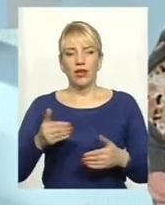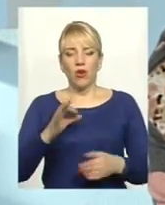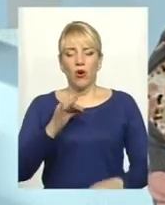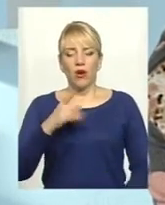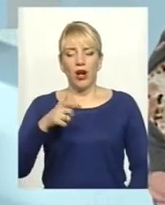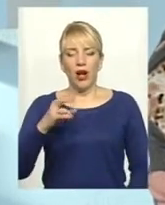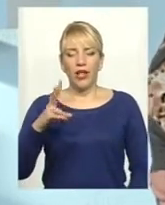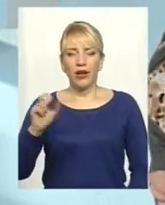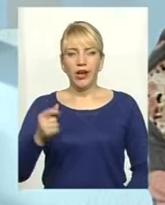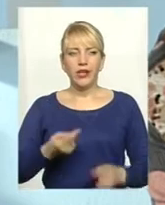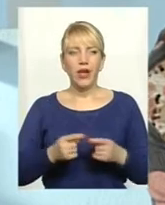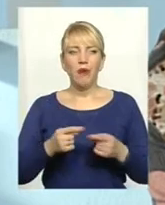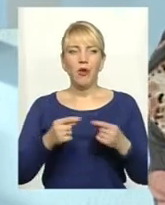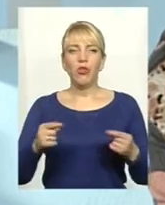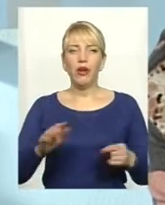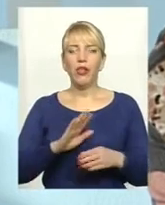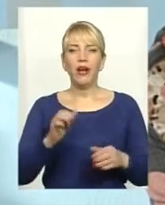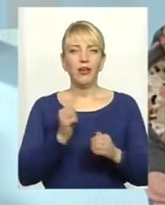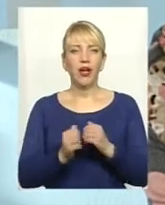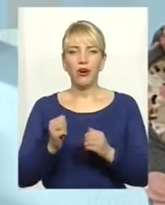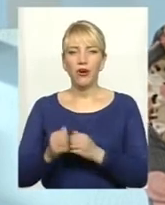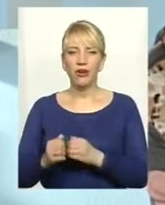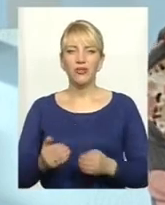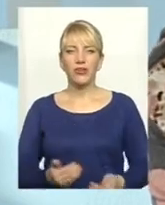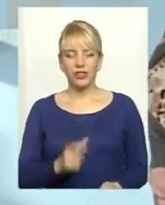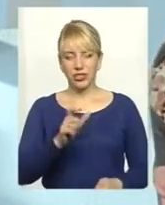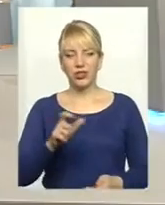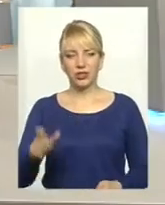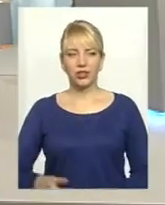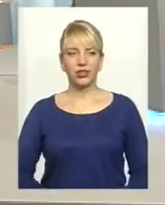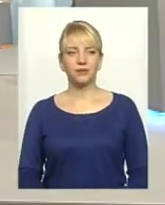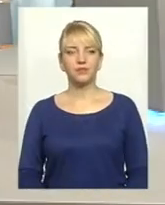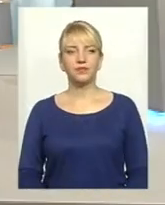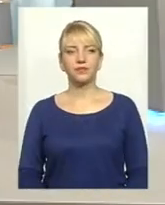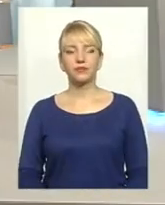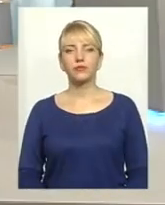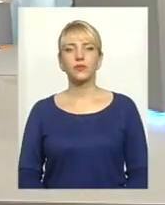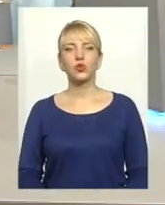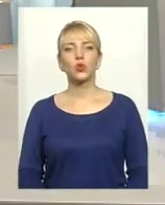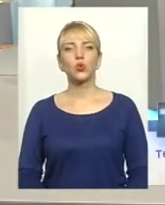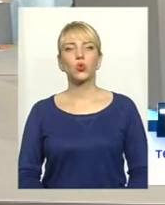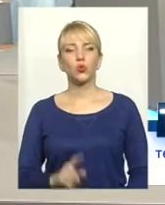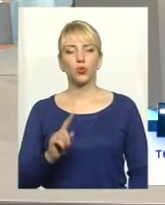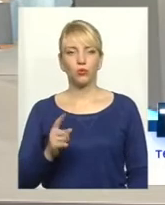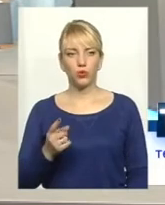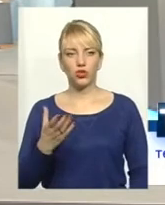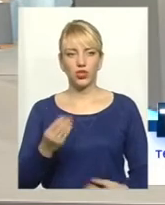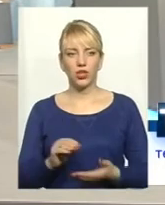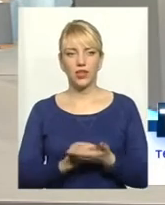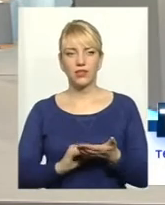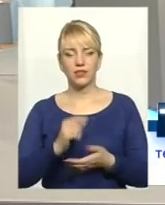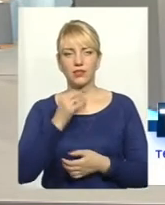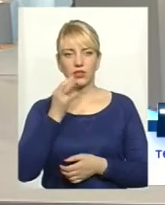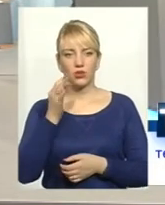це продукція далеко не для кожного жителя нашої Це ще дуже іншого справа. Так. Тому, ще раз скажу, що